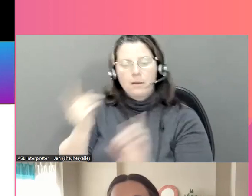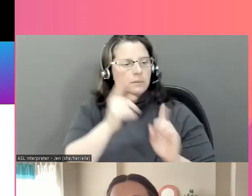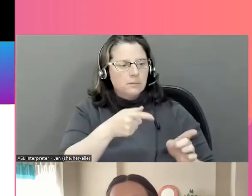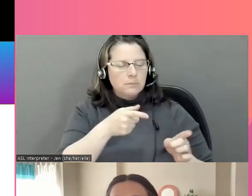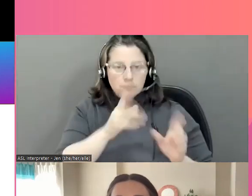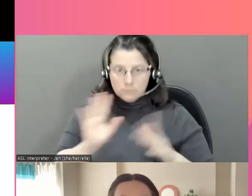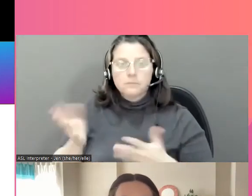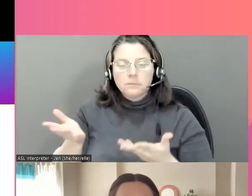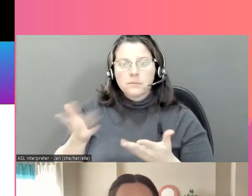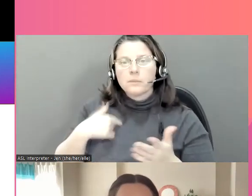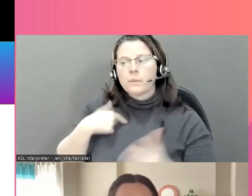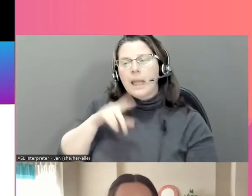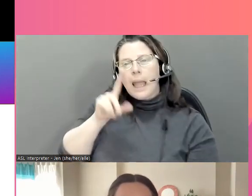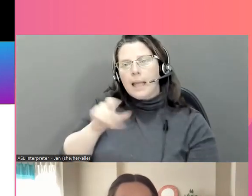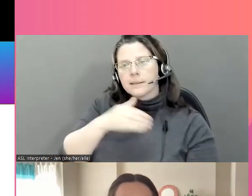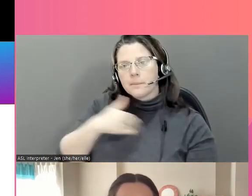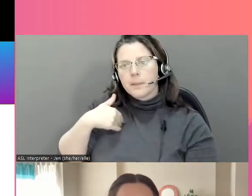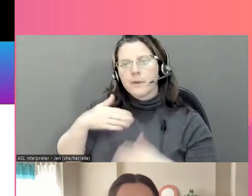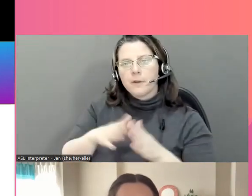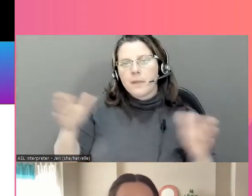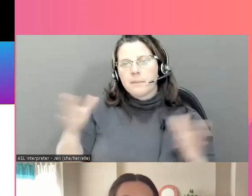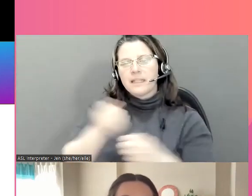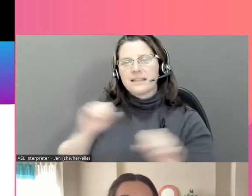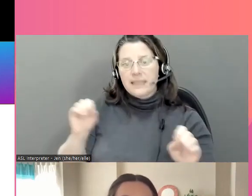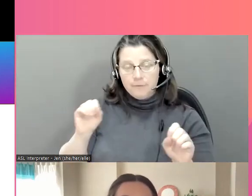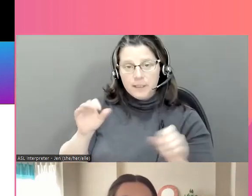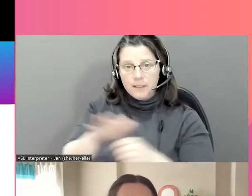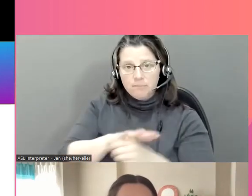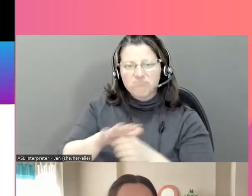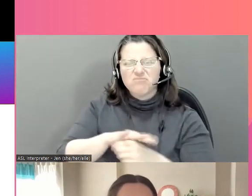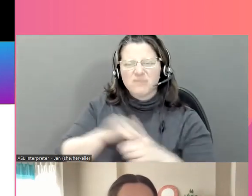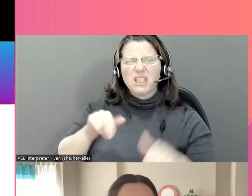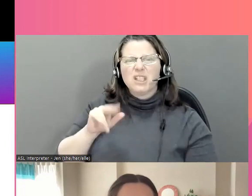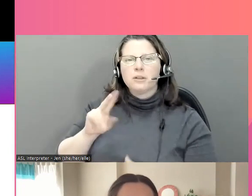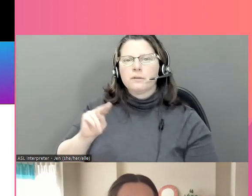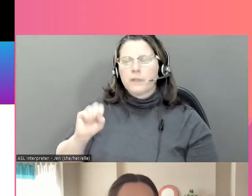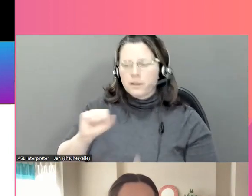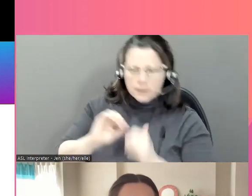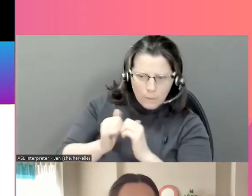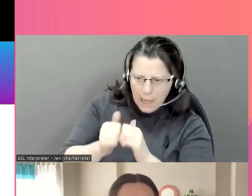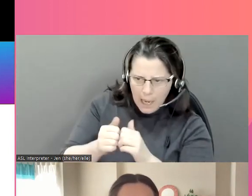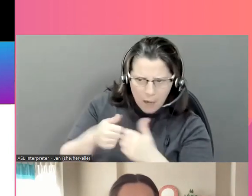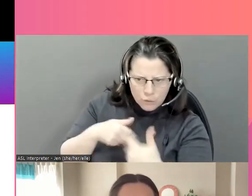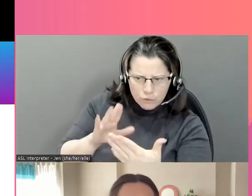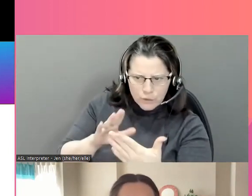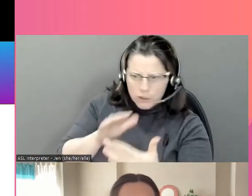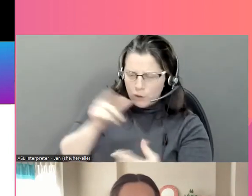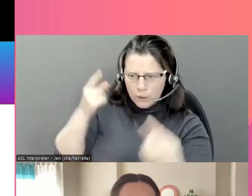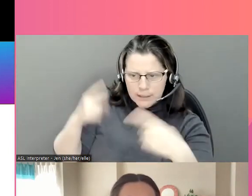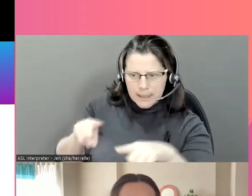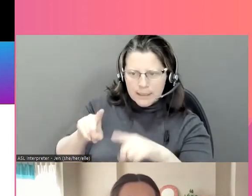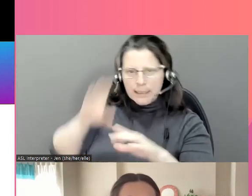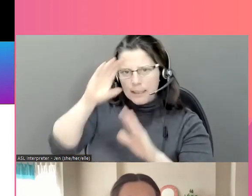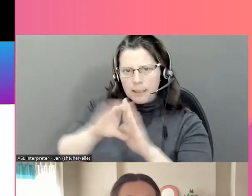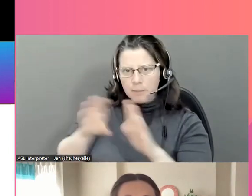Donc, par exemple, lorsque j'ai posé la question à une unité de sécurité publique en nouvelle école, la raison, ou plutôt